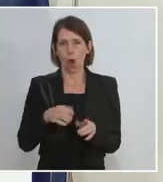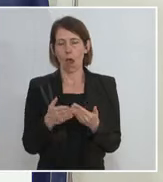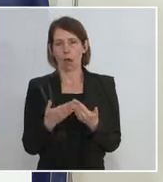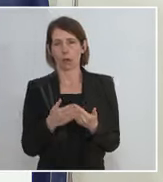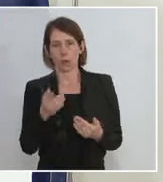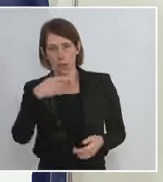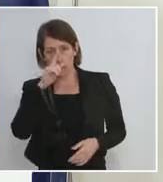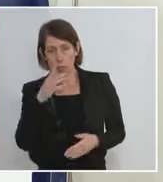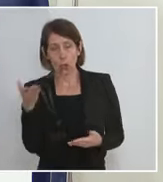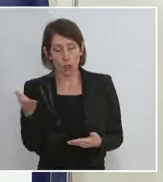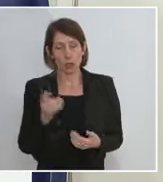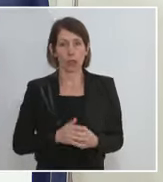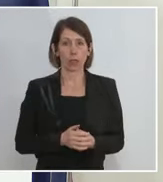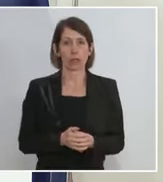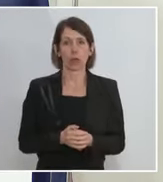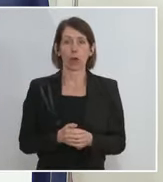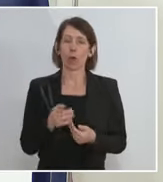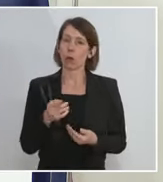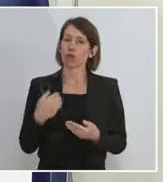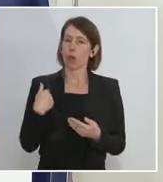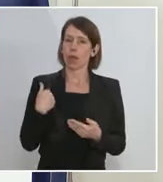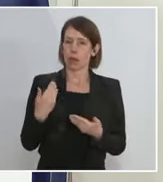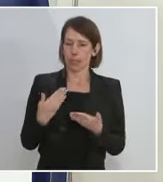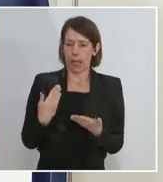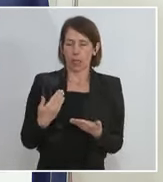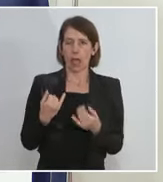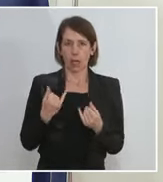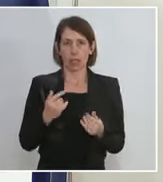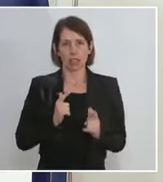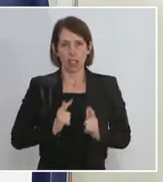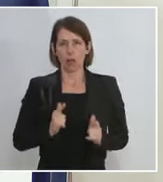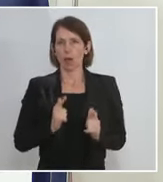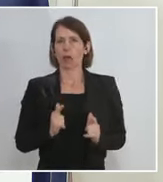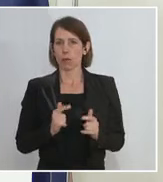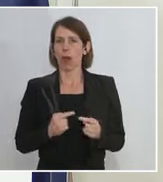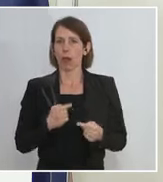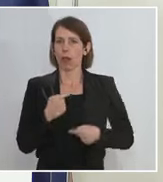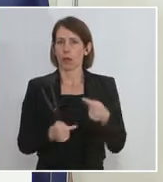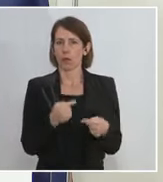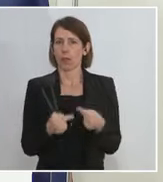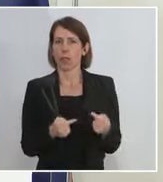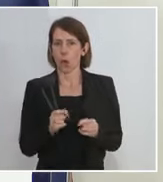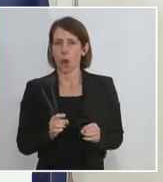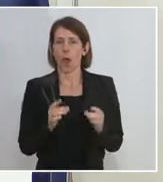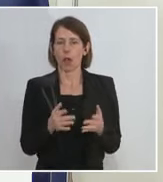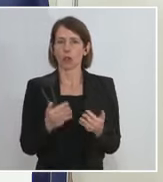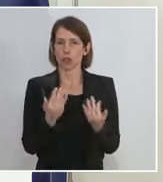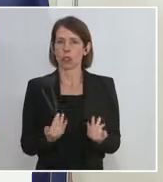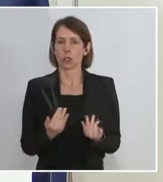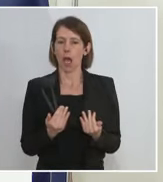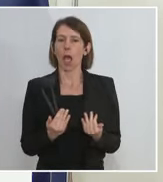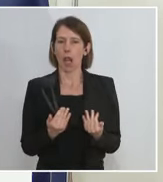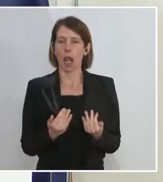Nachbarland Deutschland und haben eine seither sehr erwartbare Entwicklung. Die Ansteckungszahlen steigen allerdings in einem